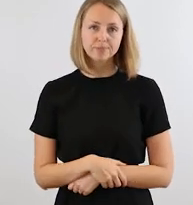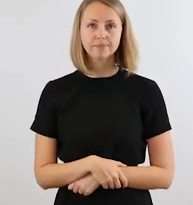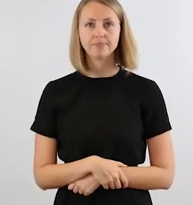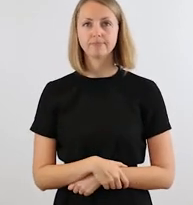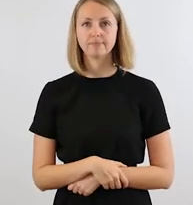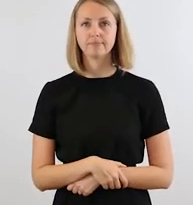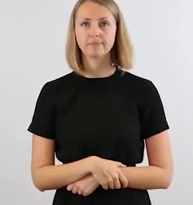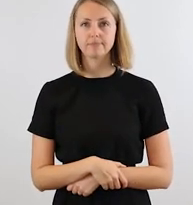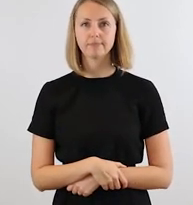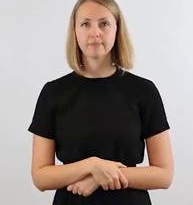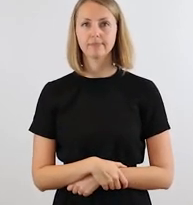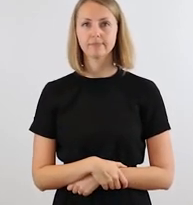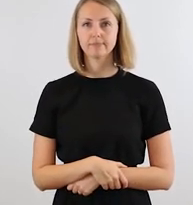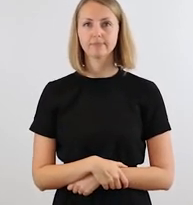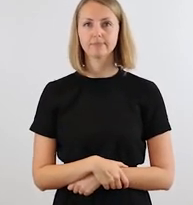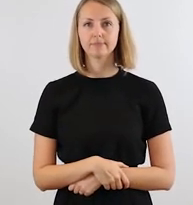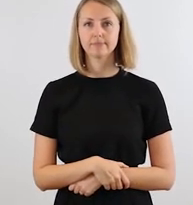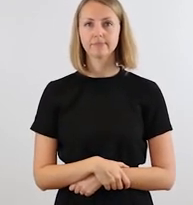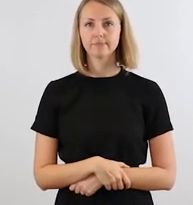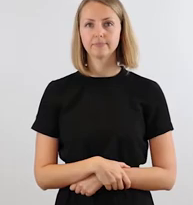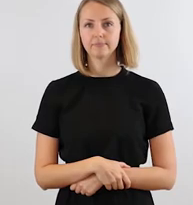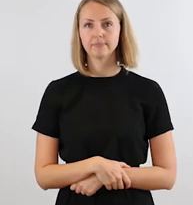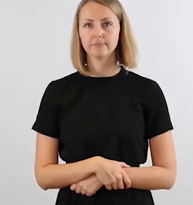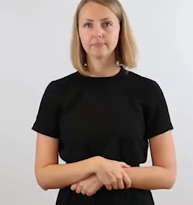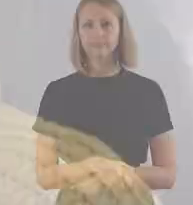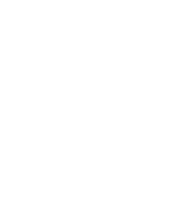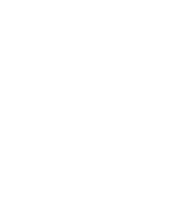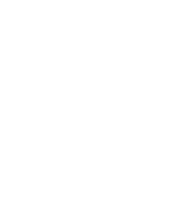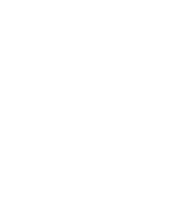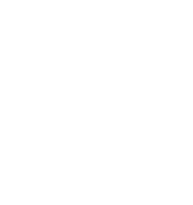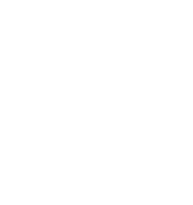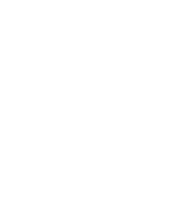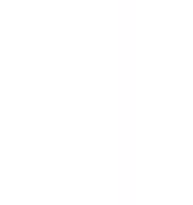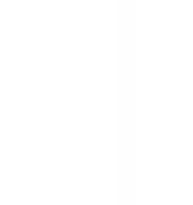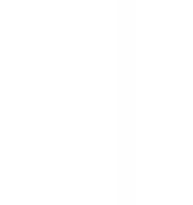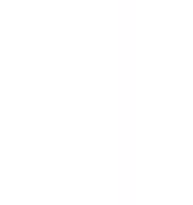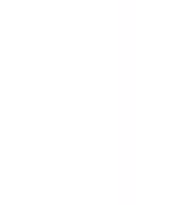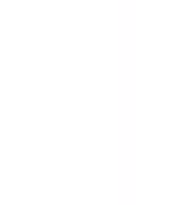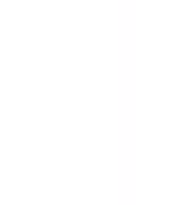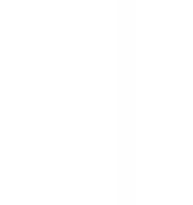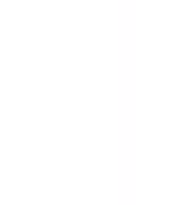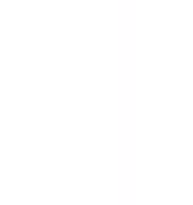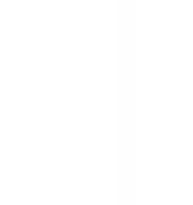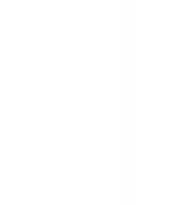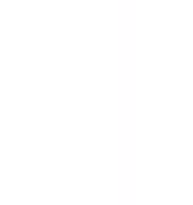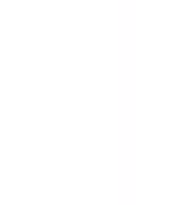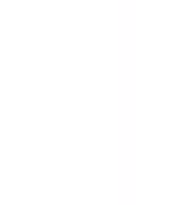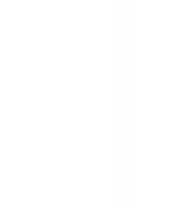sensibler ist für Behinderung und Herausforderung. Hast du noch einen Rat?